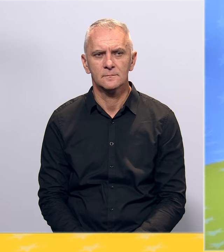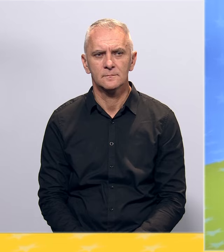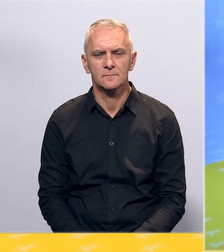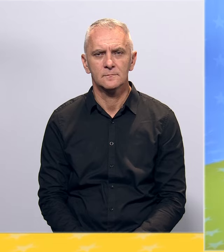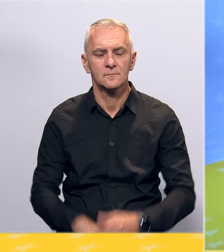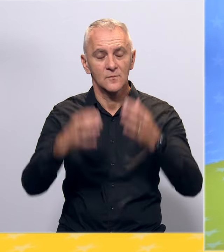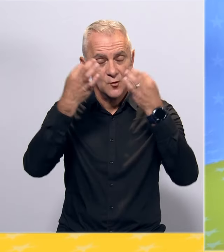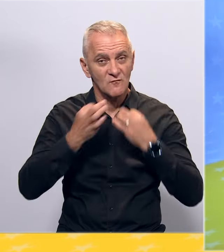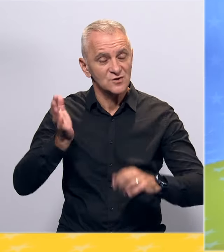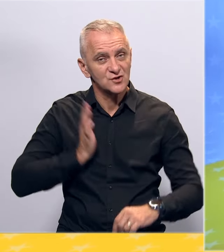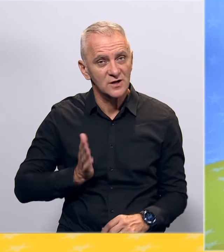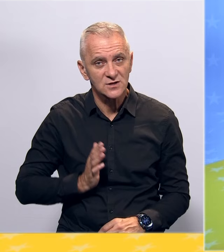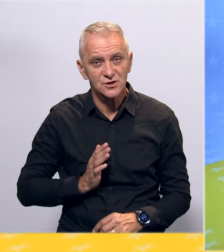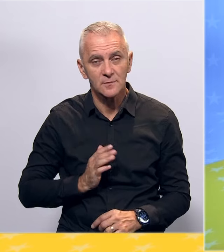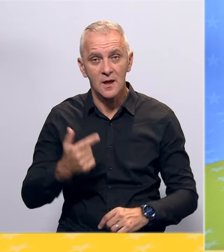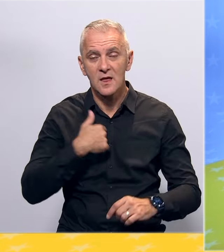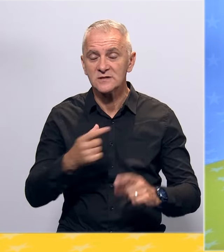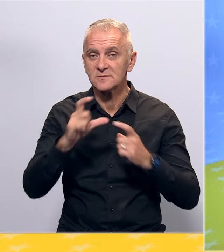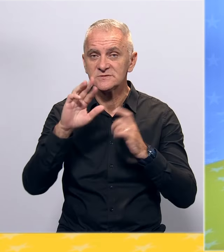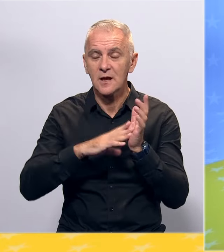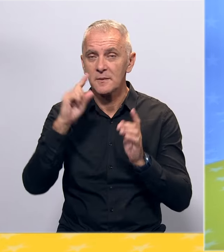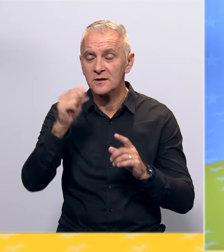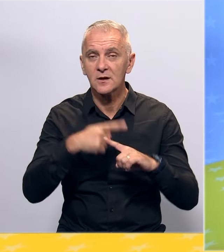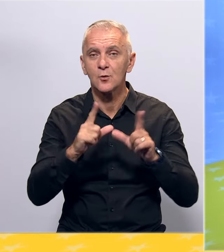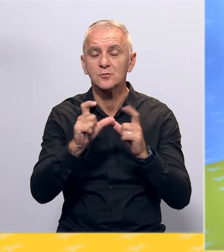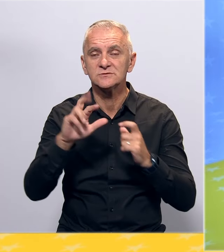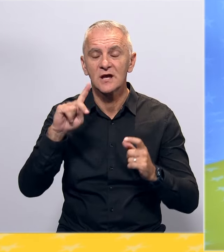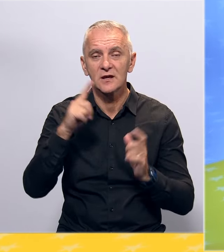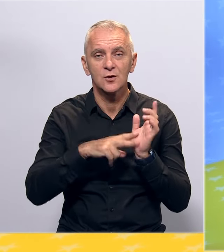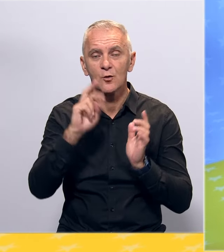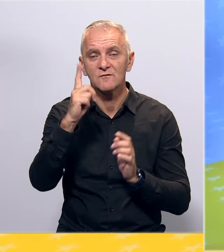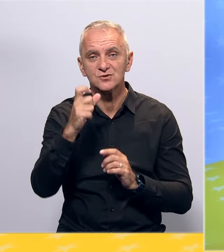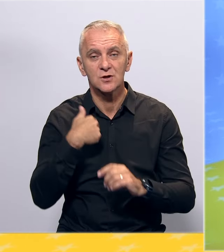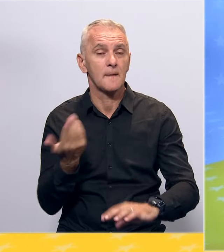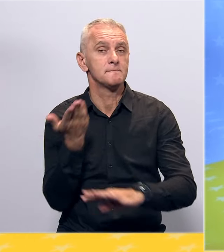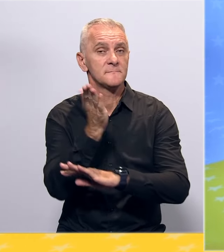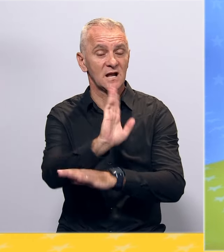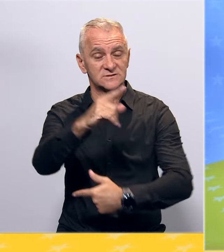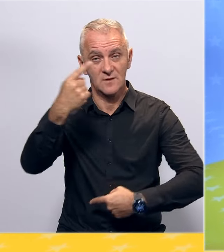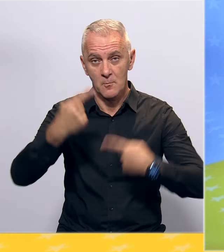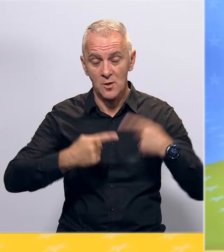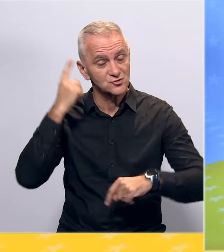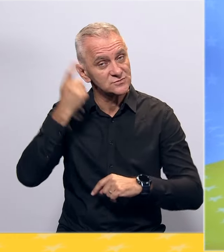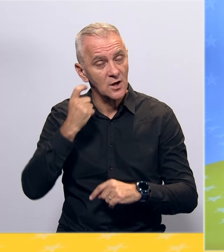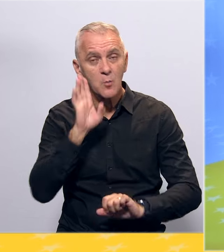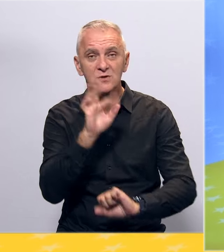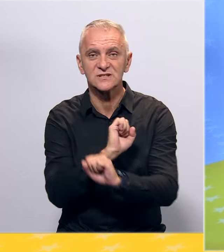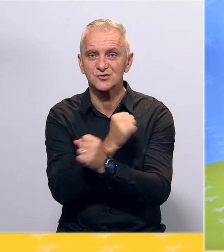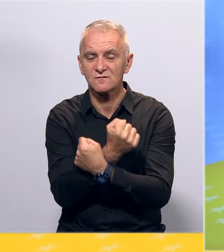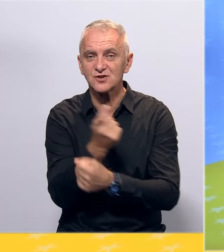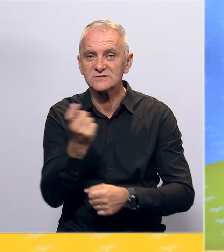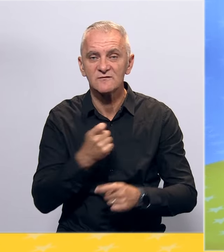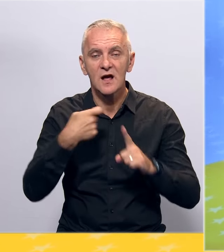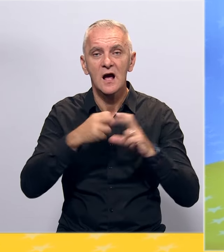Uvaženi građani, ja sam Semir Husejnović i predstavljam političku stranku Bosansko-Hercegovačka